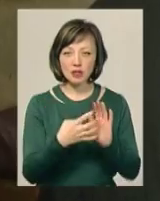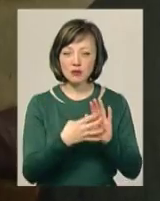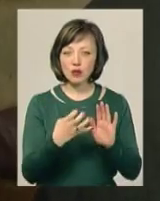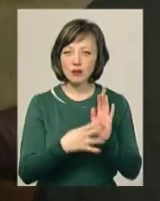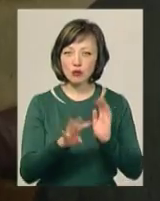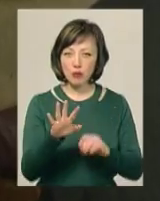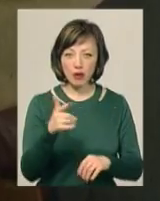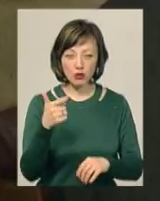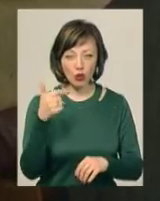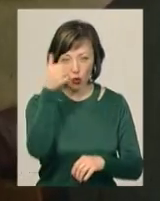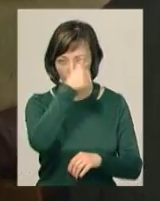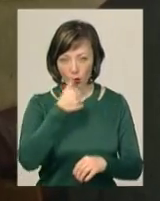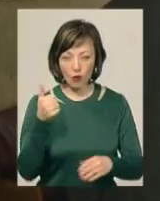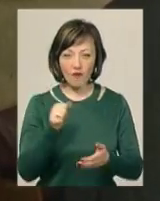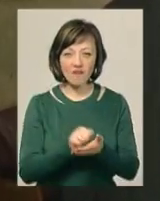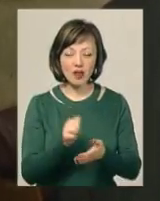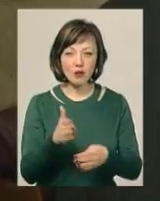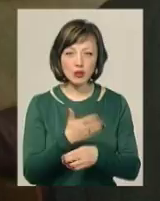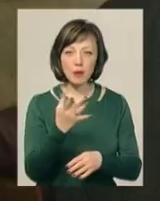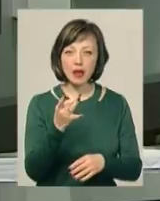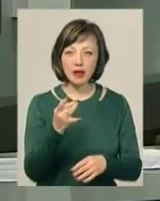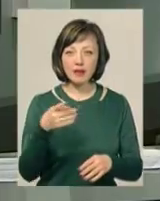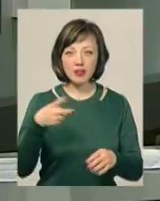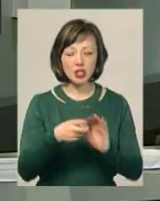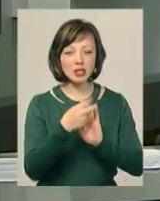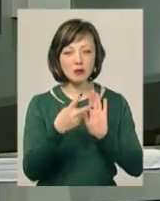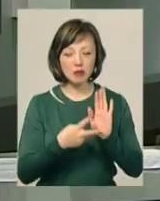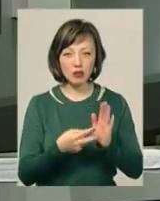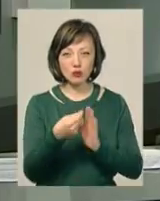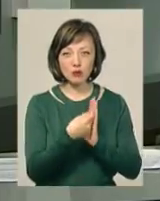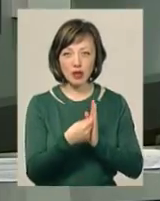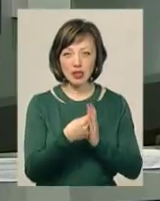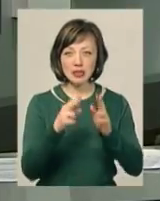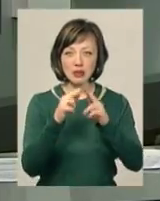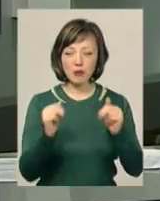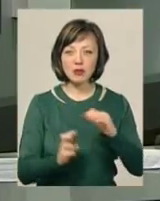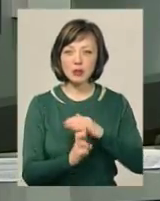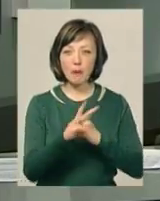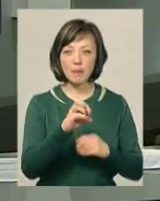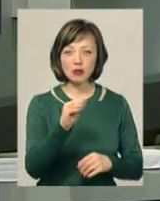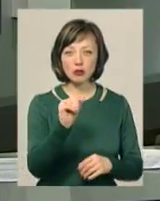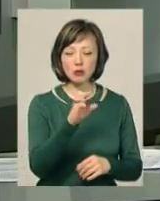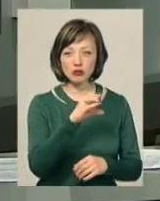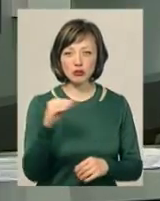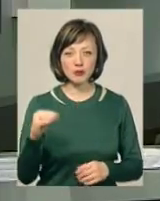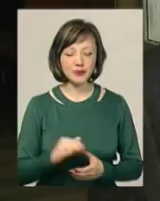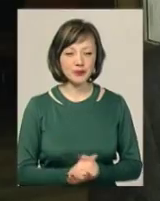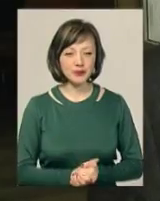року випуску та 5 гривень 2017-го, на якій зображена замкова церква Меджибіської твердини.